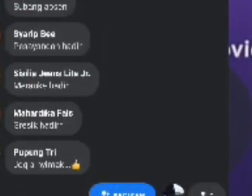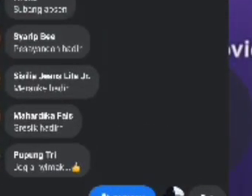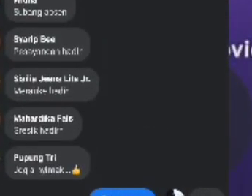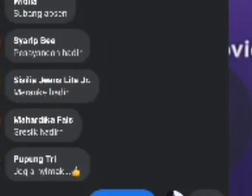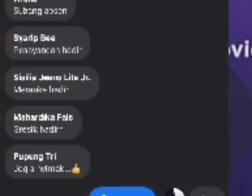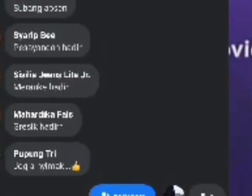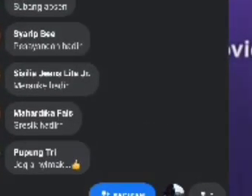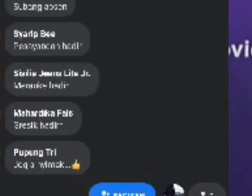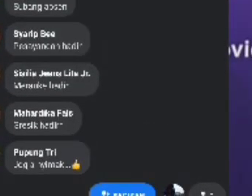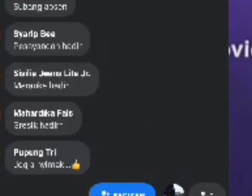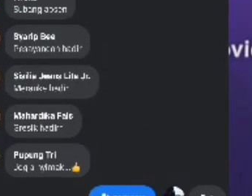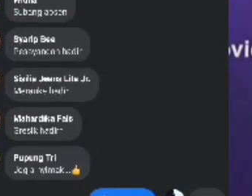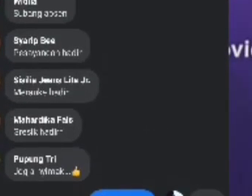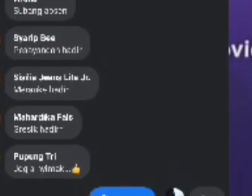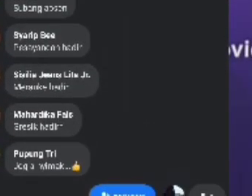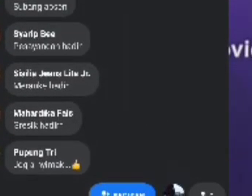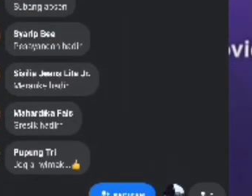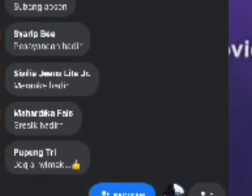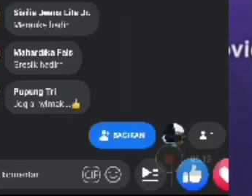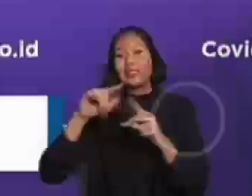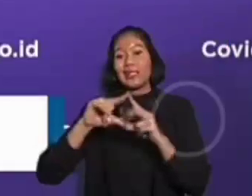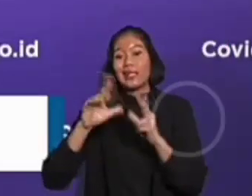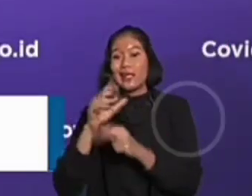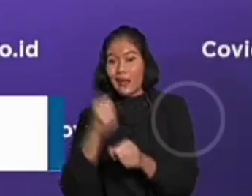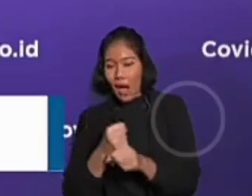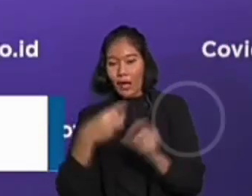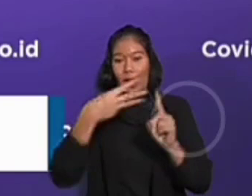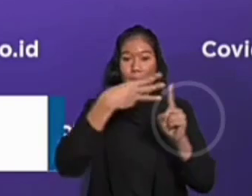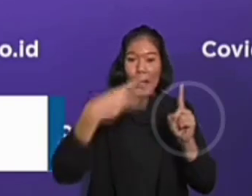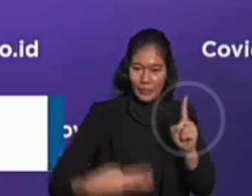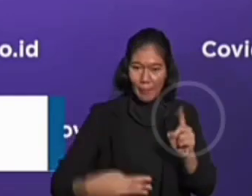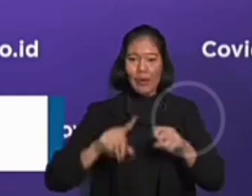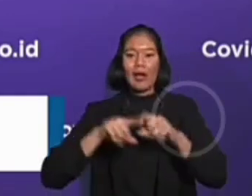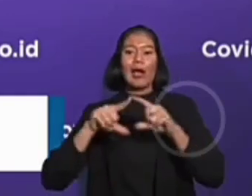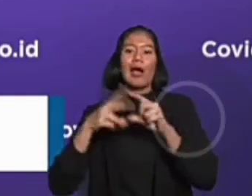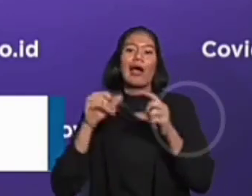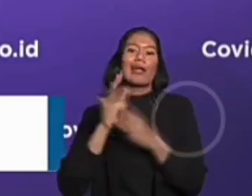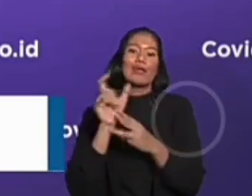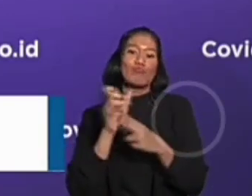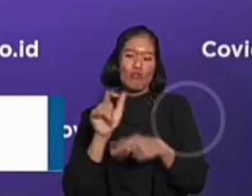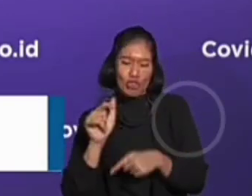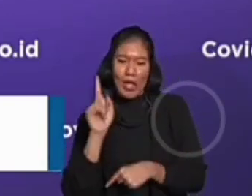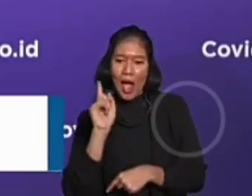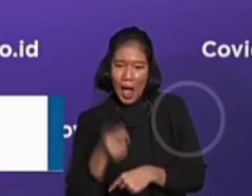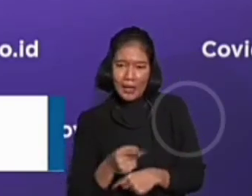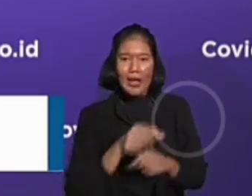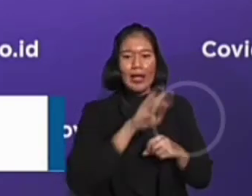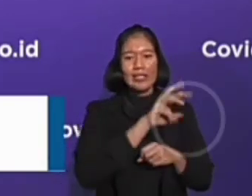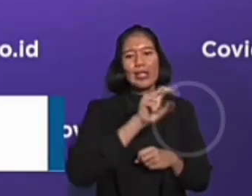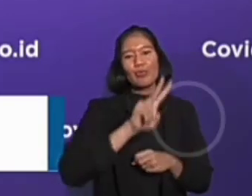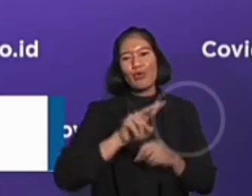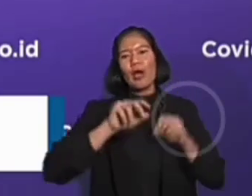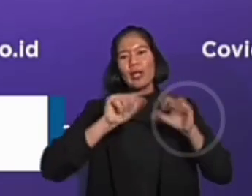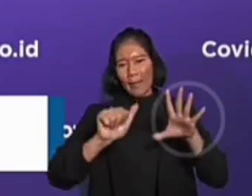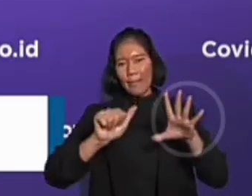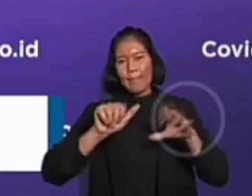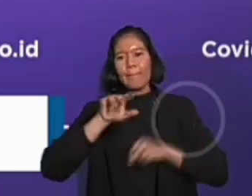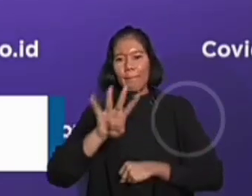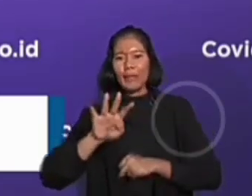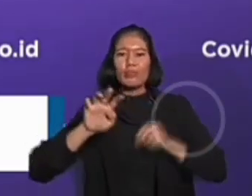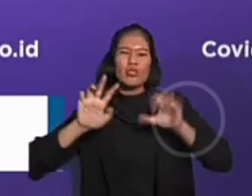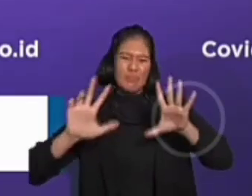Pinang, yaitu Pelabuhan Batam dan Tanjung Balai Karimun, sebanyak 30.649